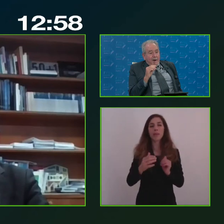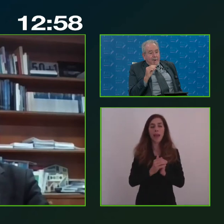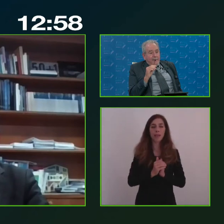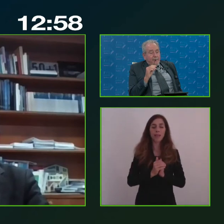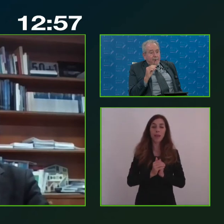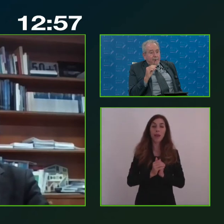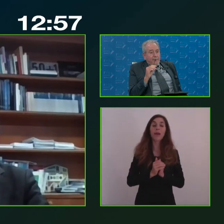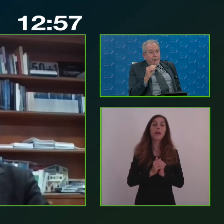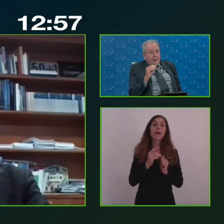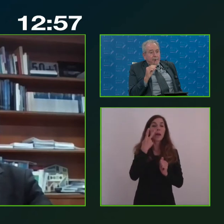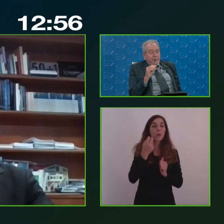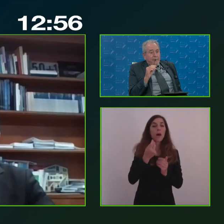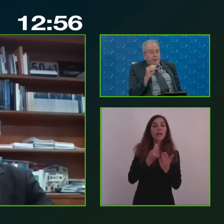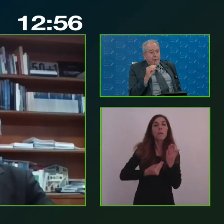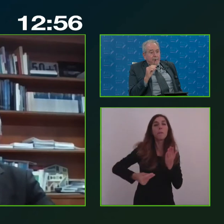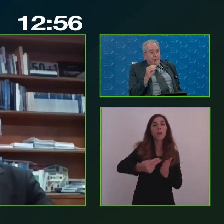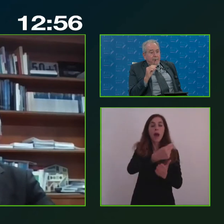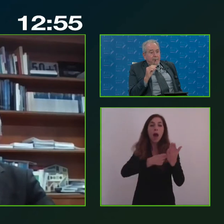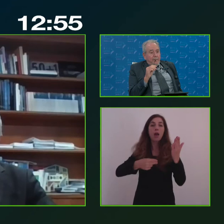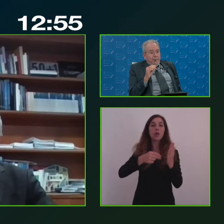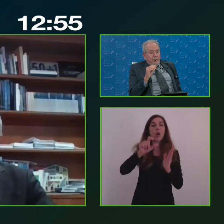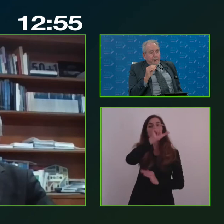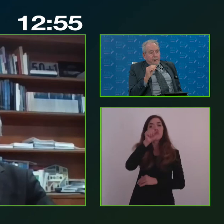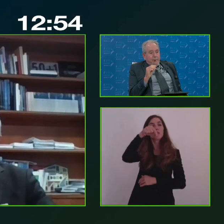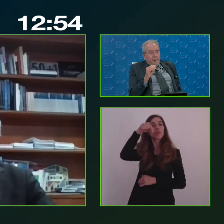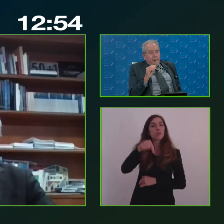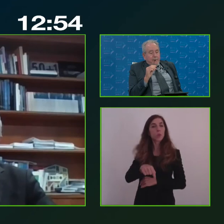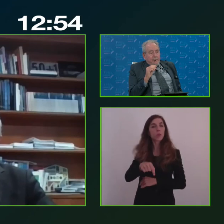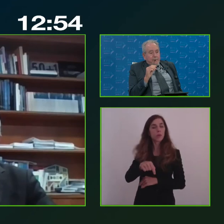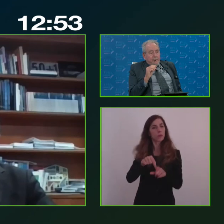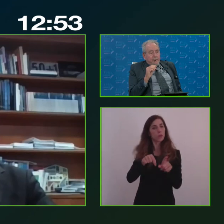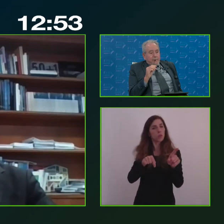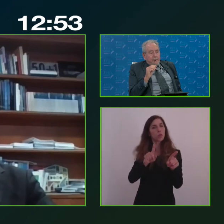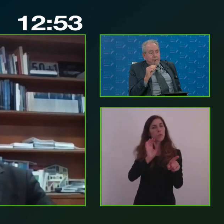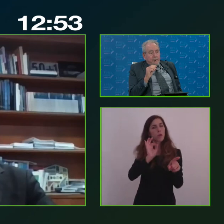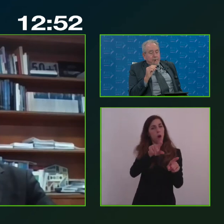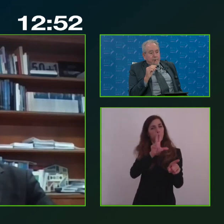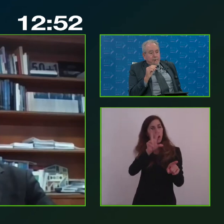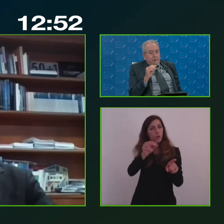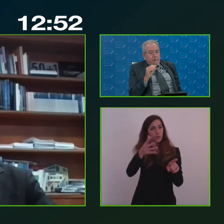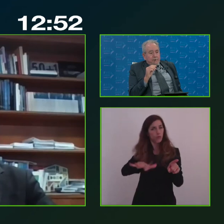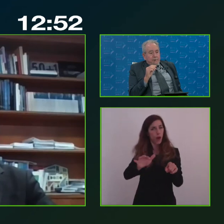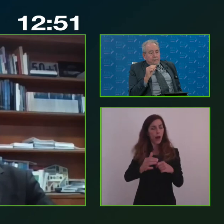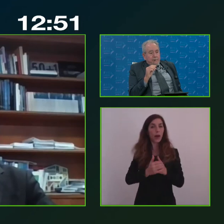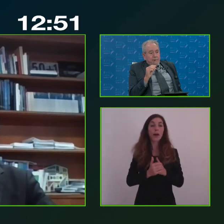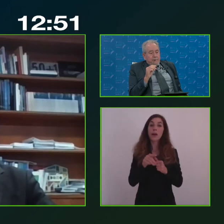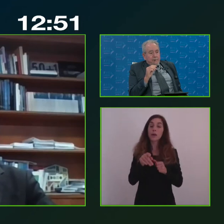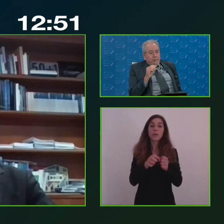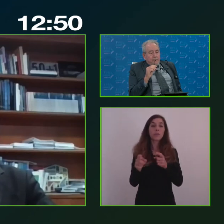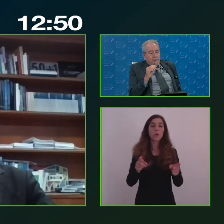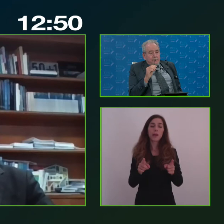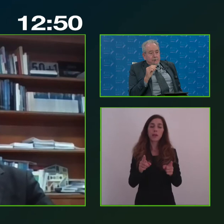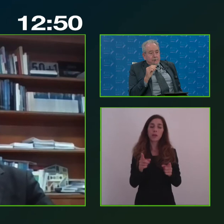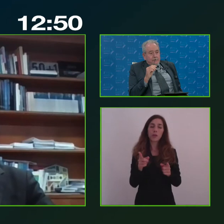Piano Sud che tu stesso hai evocato. Questo è un momento molto particolare, è drammatico per